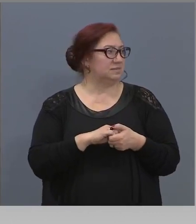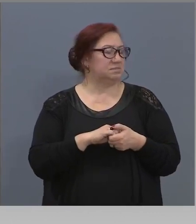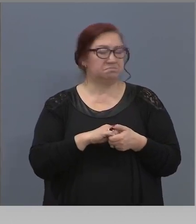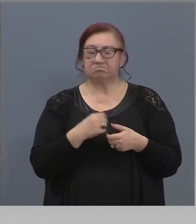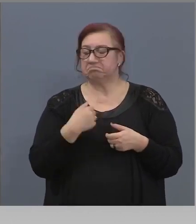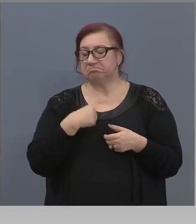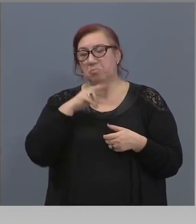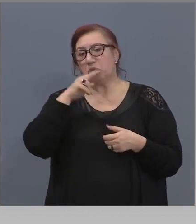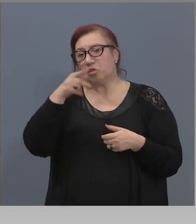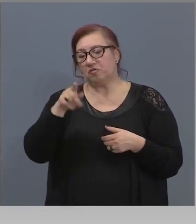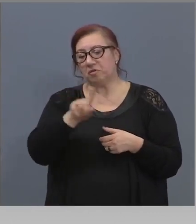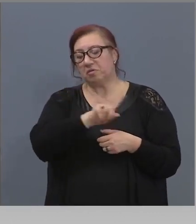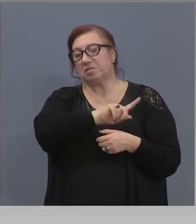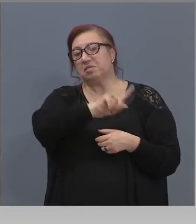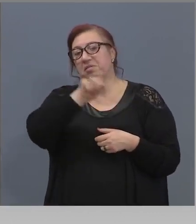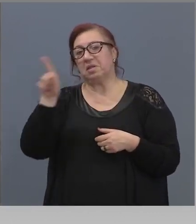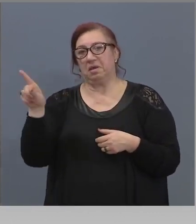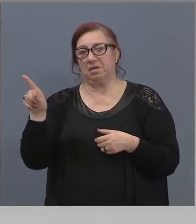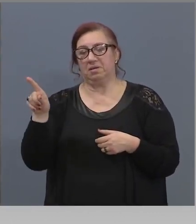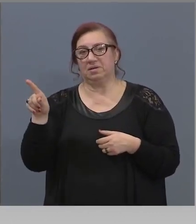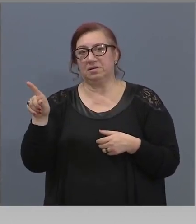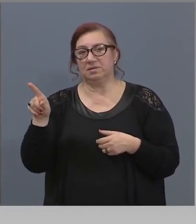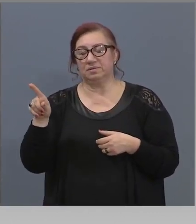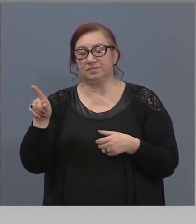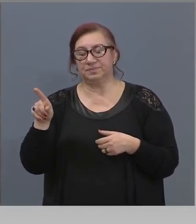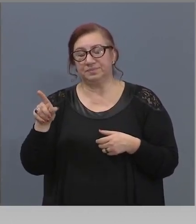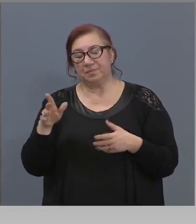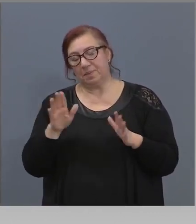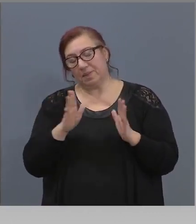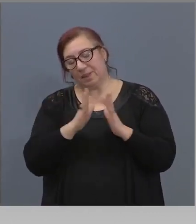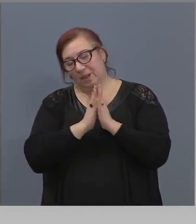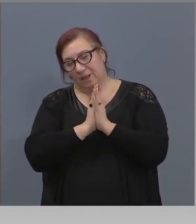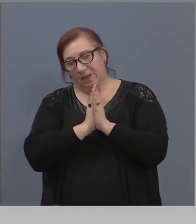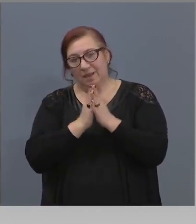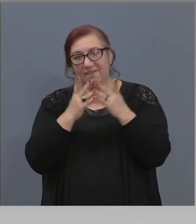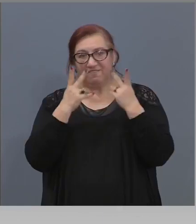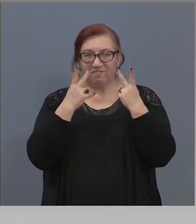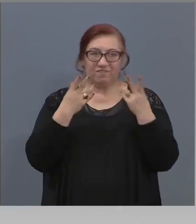Не. Сад, вижте, аз много хора съм уволни.